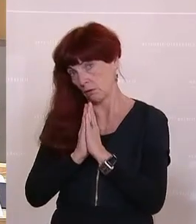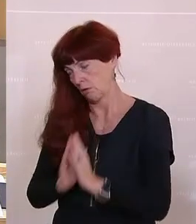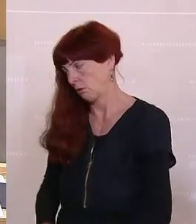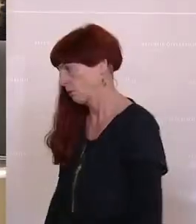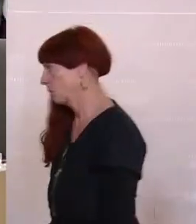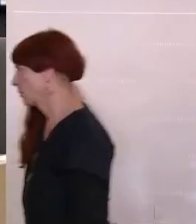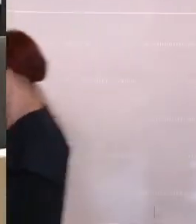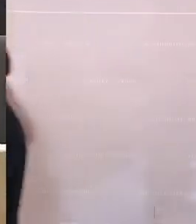Applaus Applaus